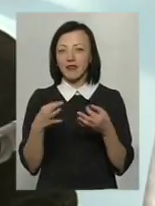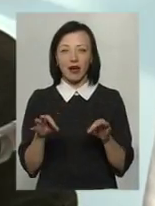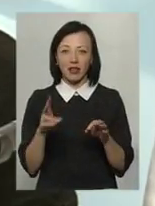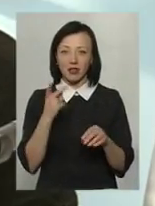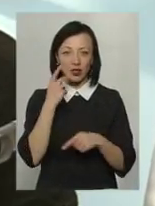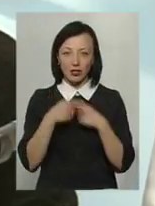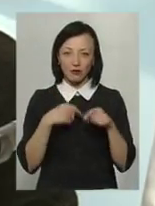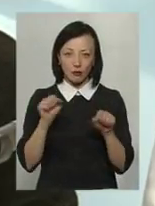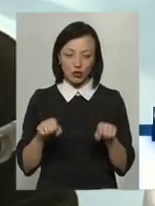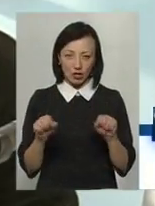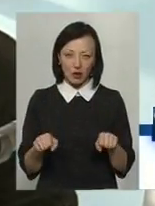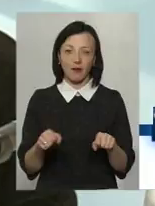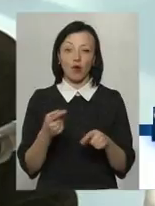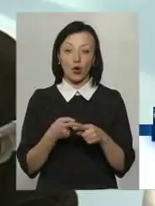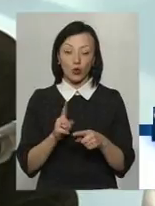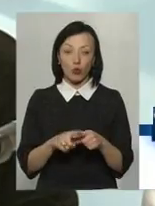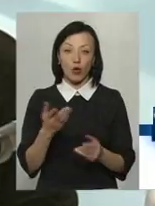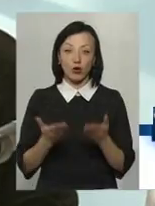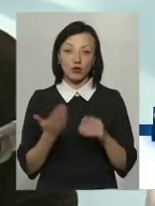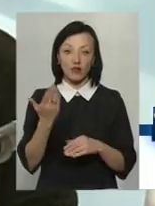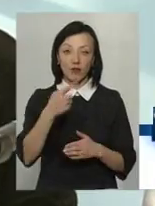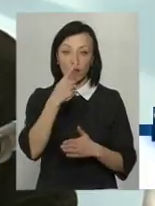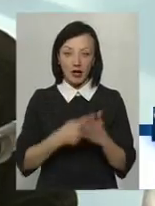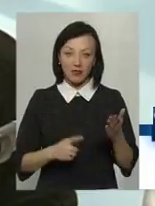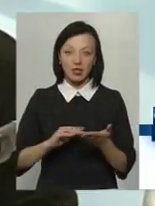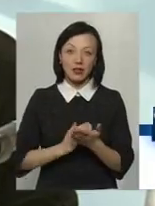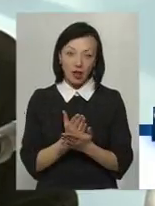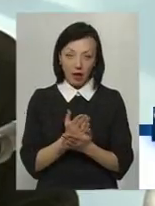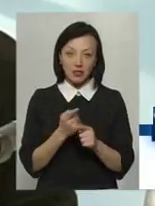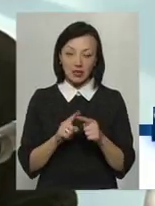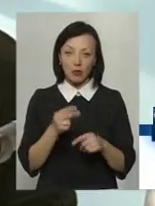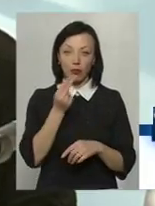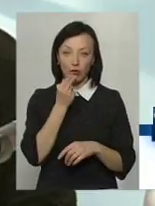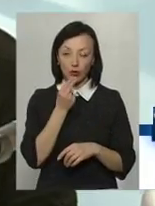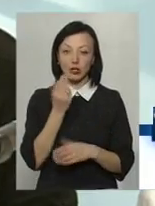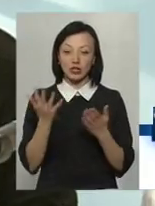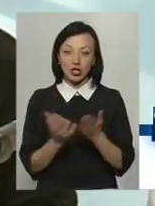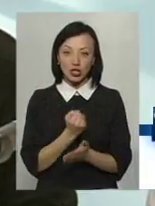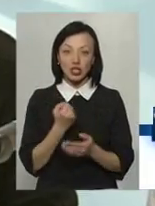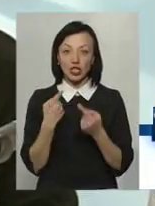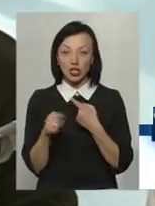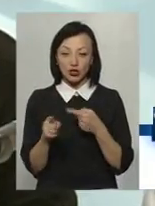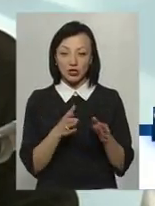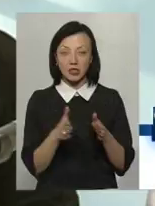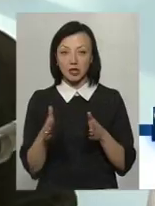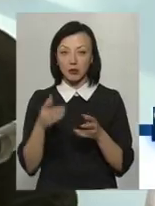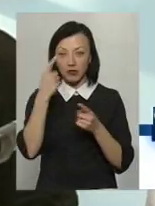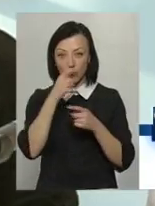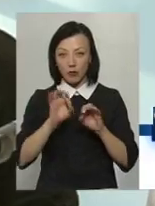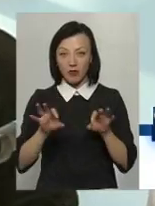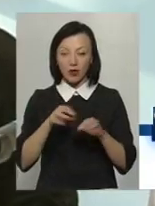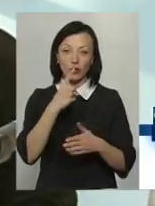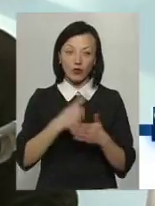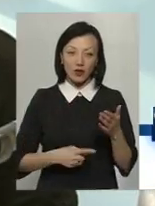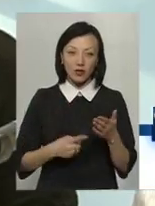завжди для нього можливо. Тому, якщо ви впевнені в якості цієї продукції, якщо ви знайшли якусь іншу систему формування довіру,